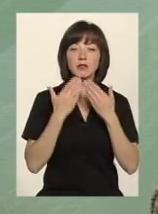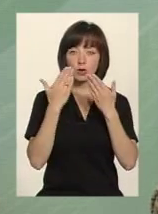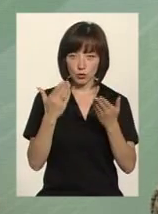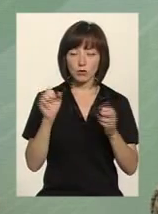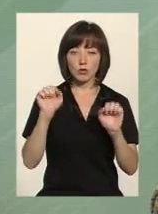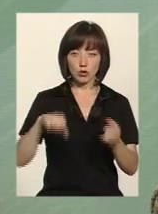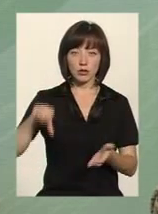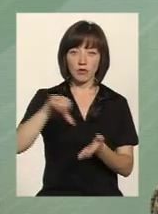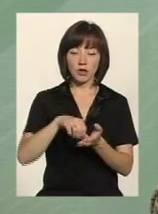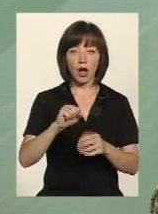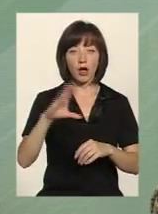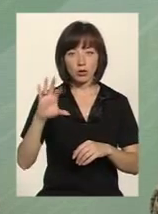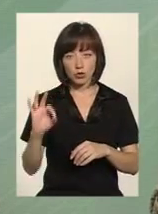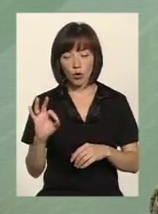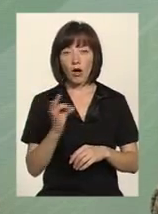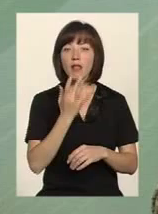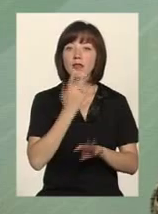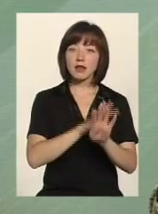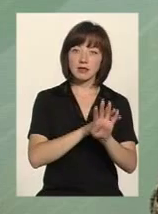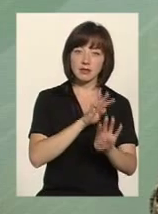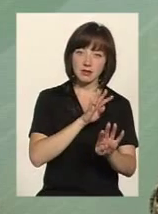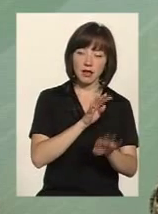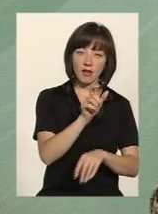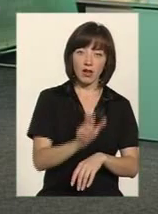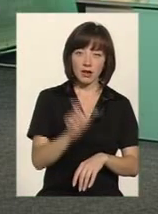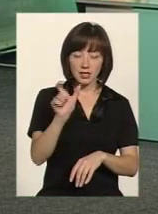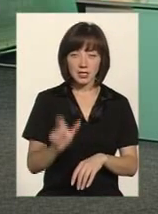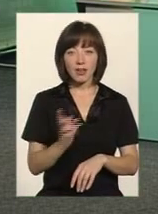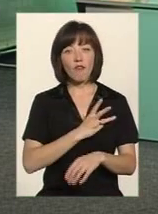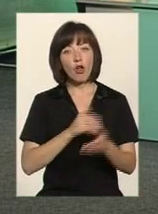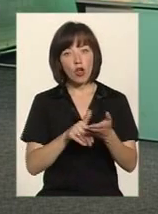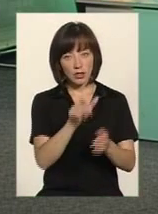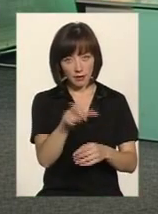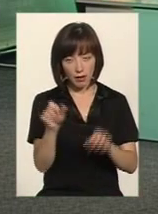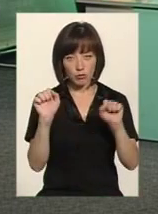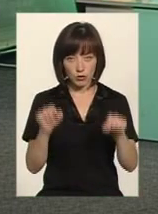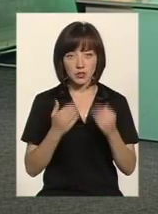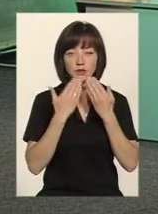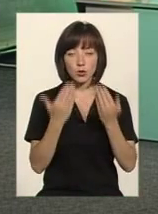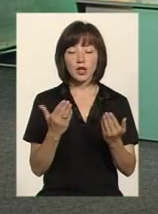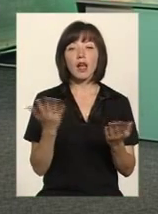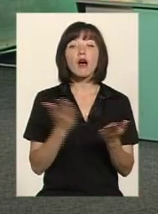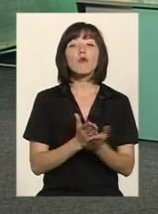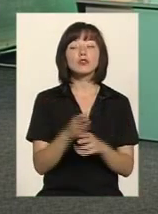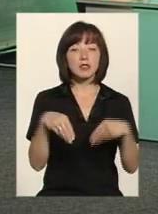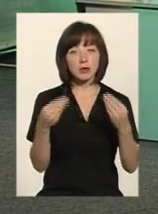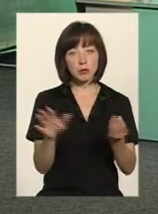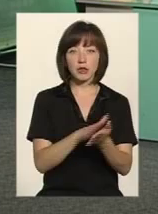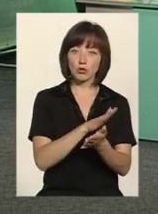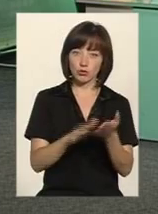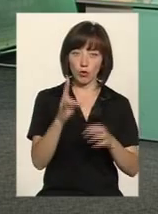АТО. Так само нацгвардійці, волонтери чи ні? Скажіть, будь ласка, хто саме може звернутися у ваш госпіталь і які послуги ви надаєте? І чи